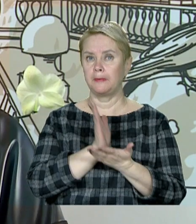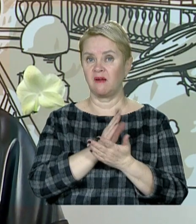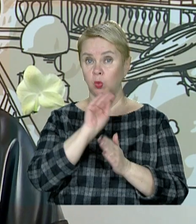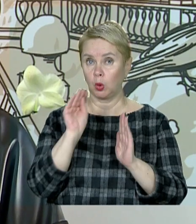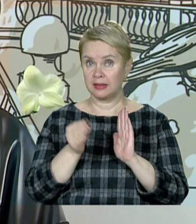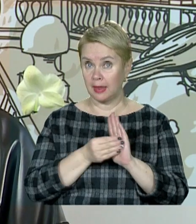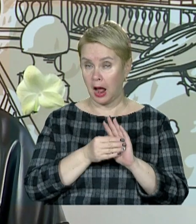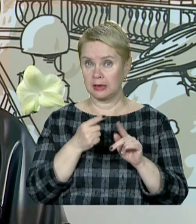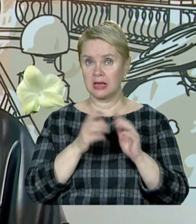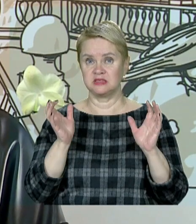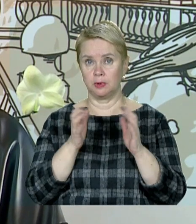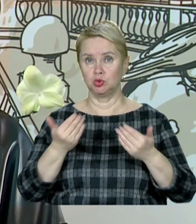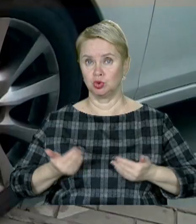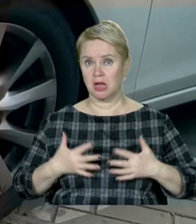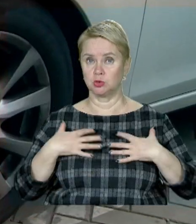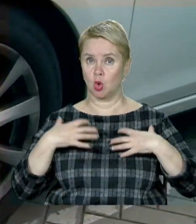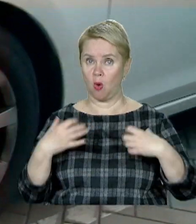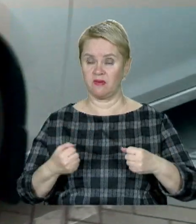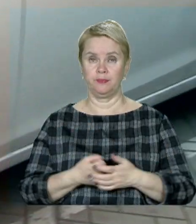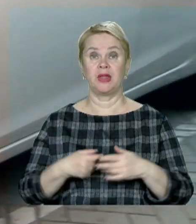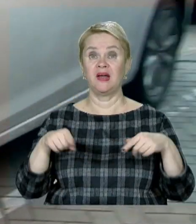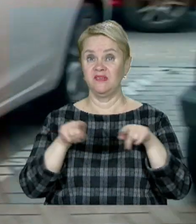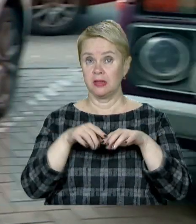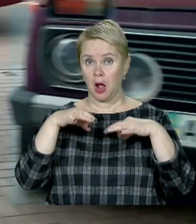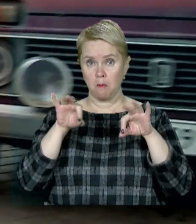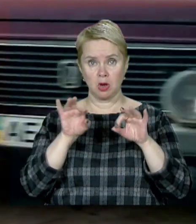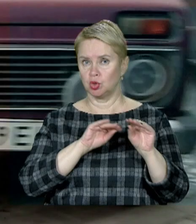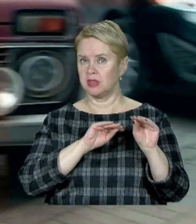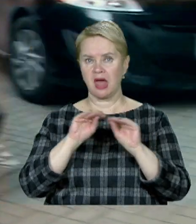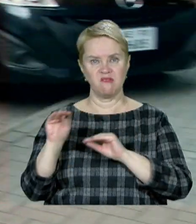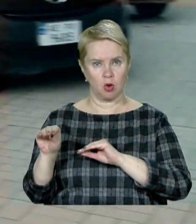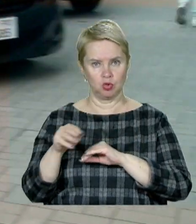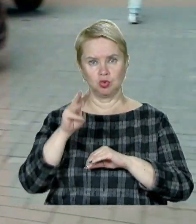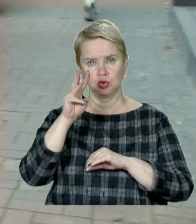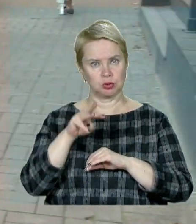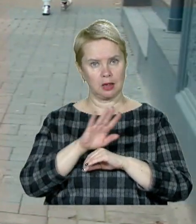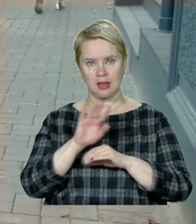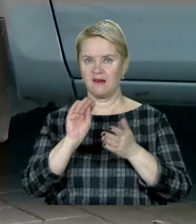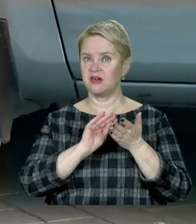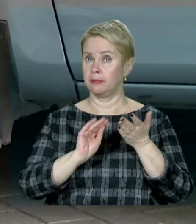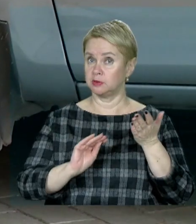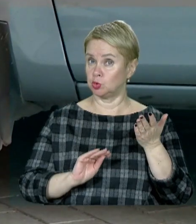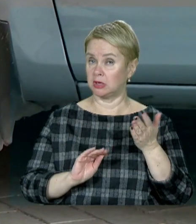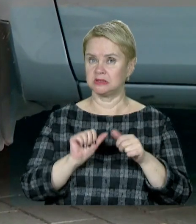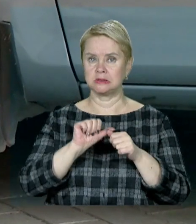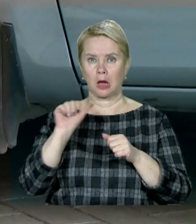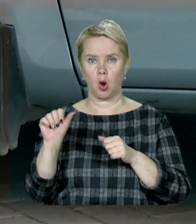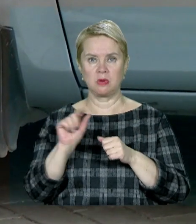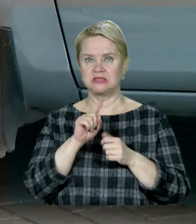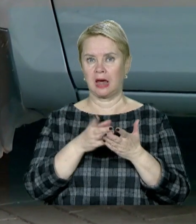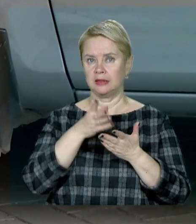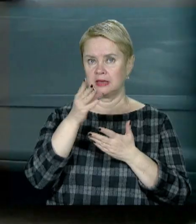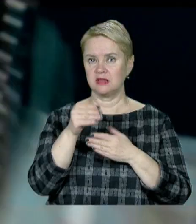в укриттях для збереження життя та здоров'я. Відтак машину не евакуйовуватимуть, штрафи не виписуватимуть. Зокрема, і за